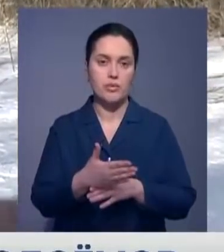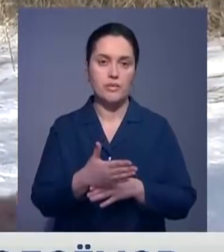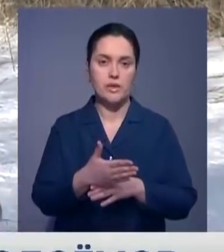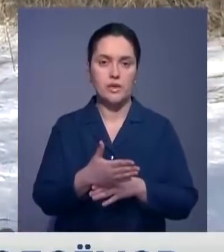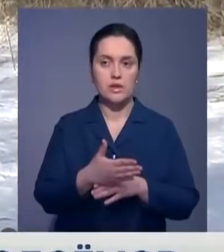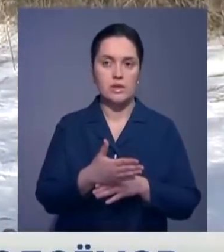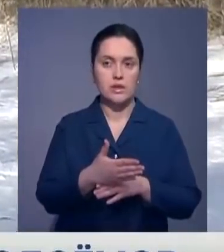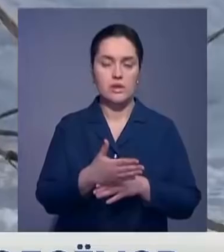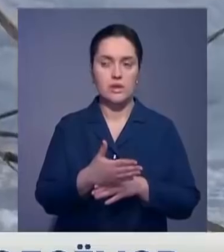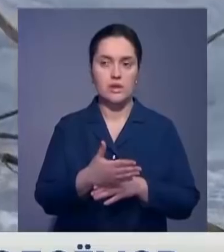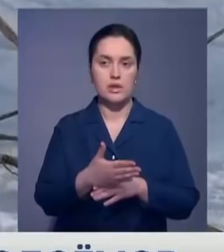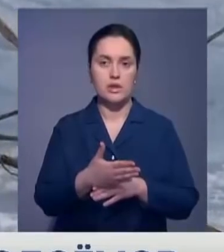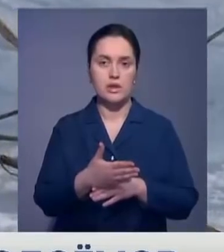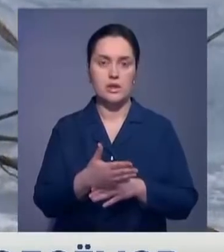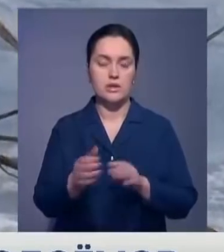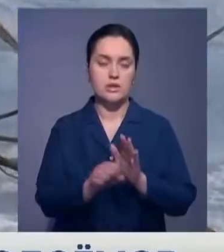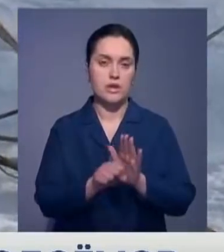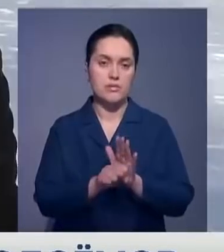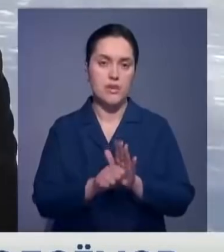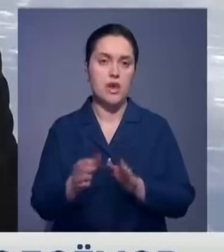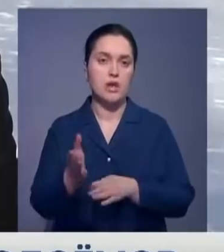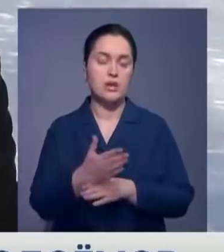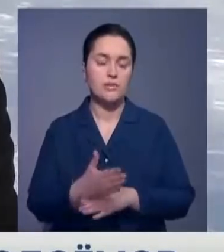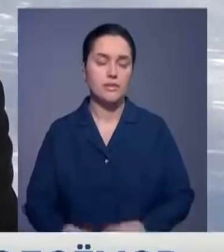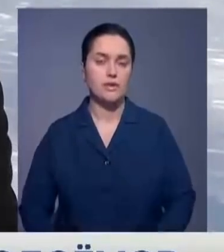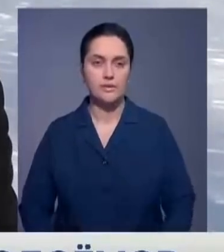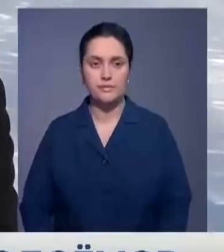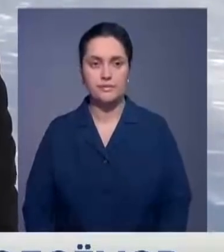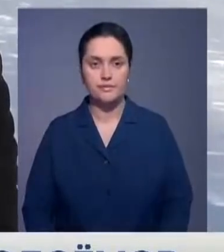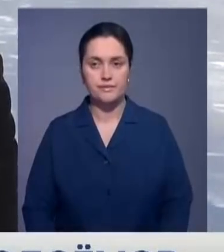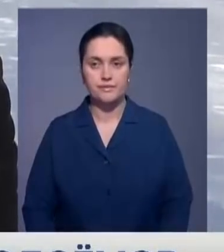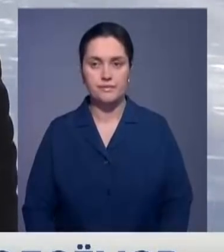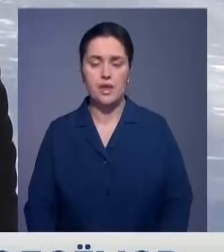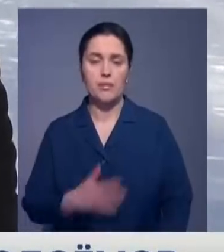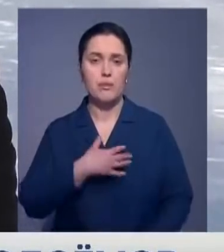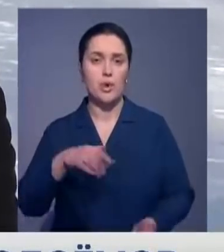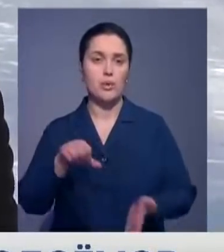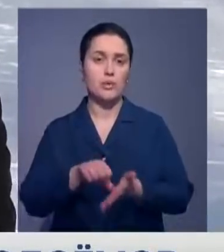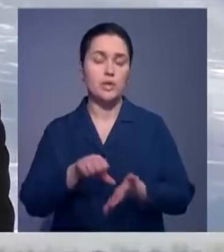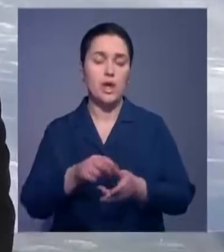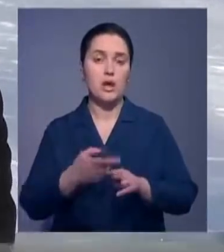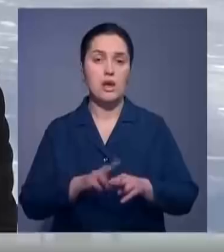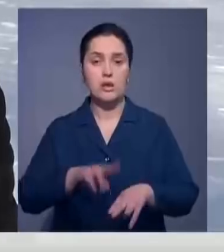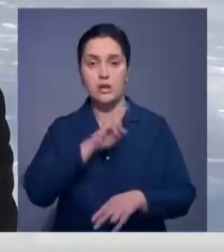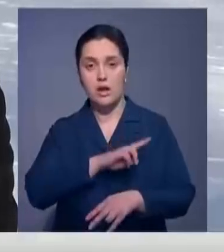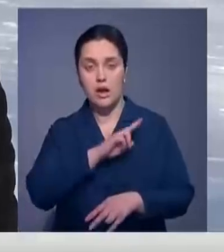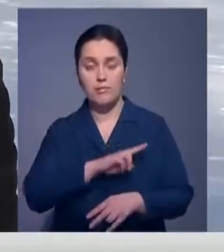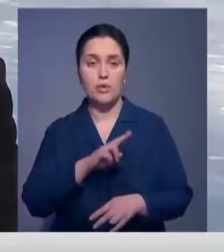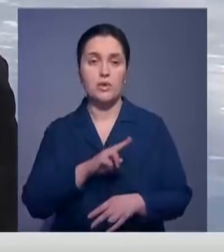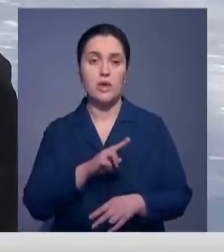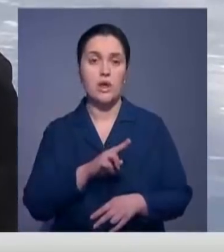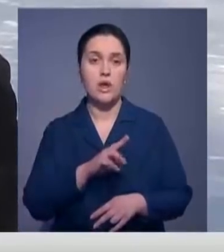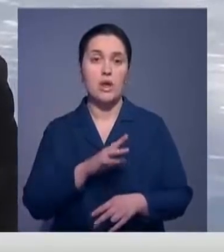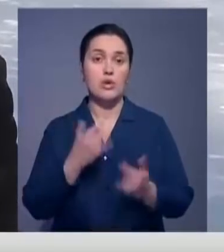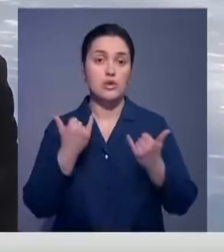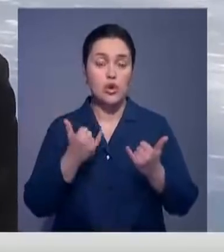нормальной зимовке рыбных ресурсов. Мы участвуем в этой работе, чтобы внести свой вклад в год